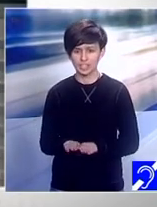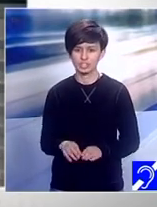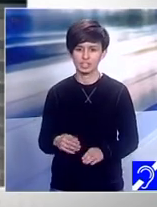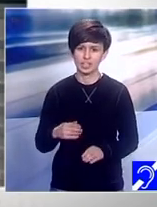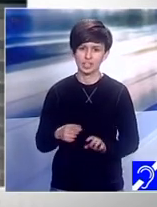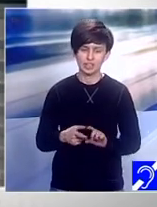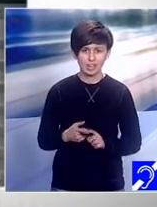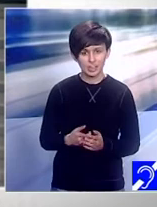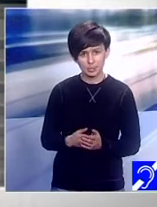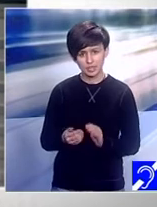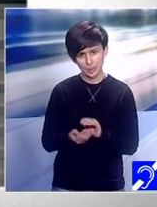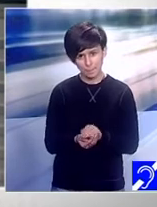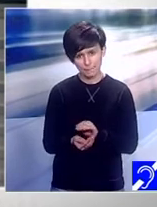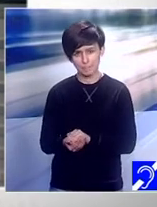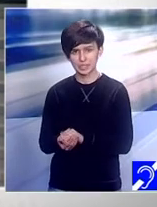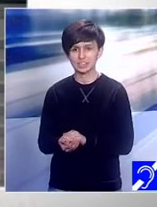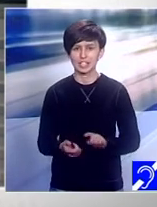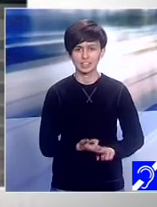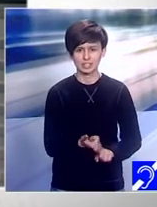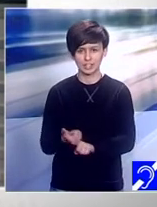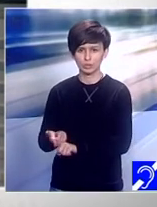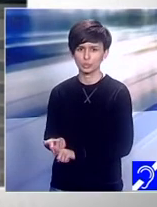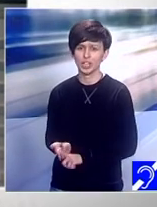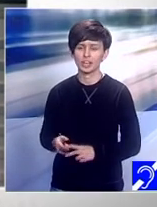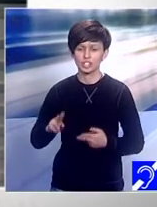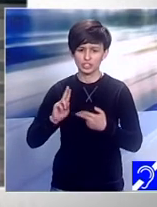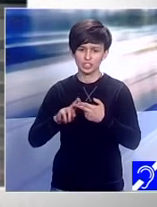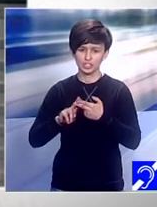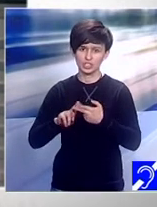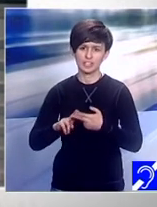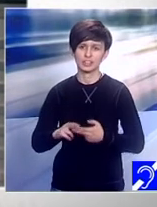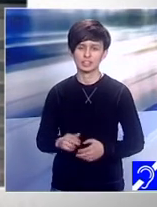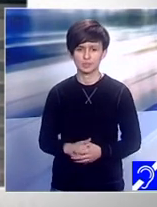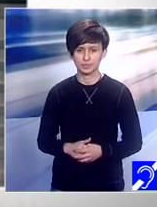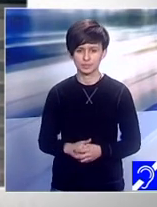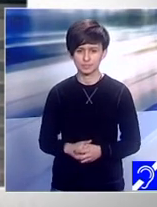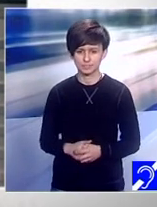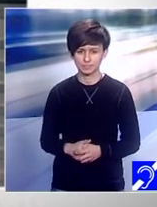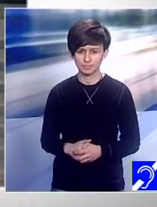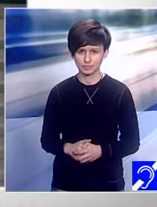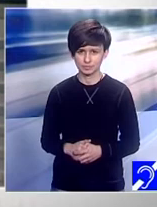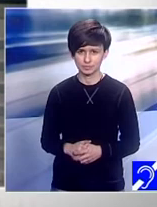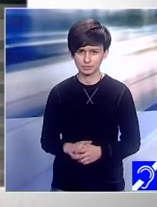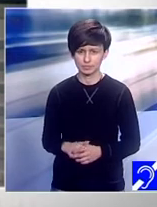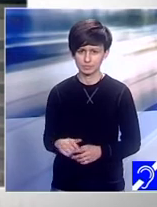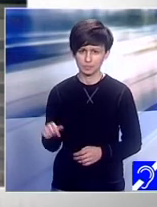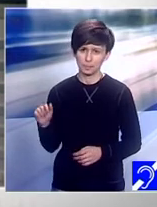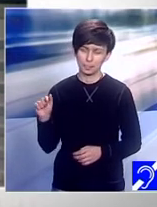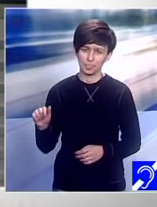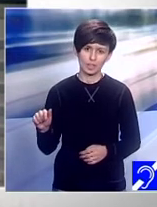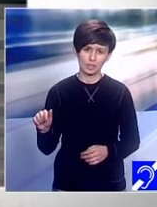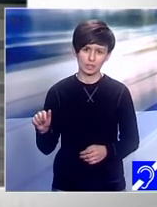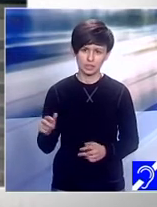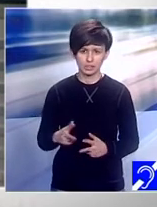vă vă reîntâlniți înțeleg din când în când vă ajutat cineva doamnă acum